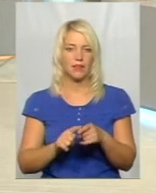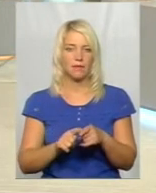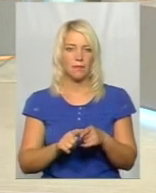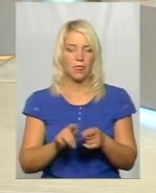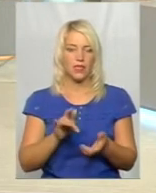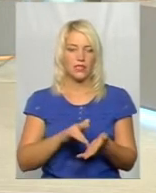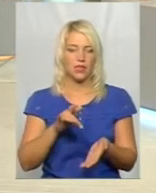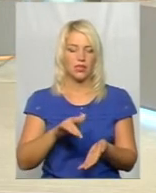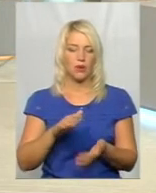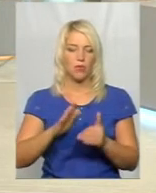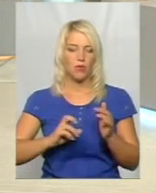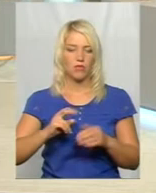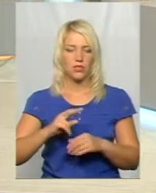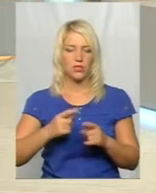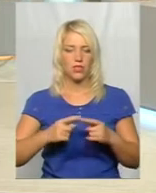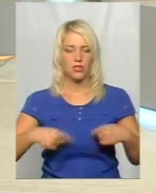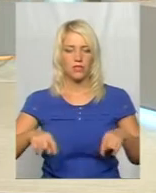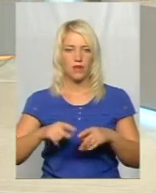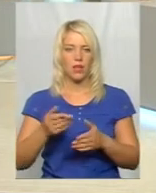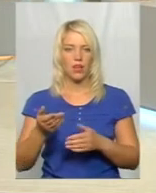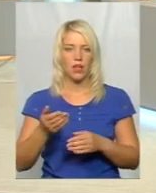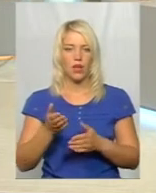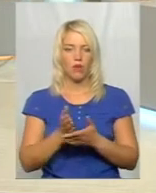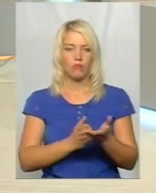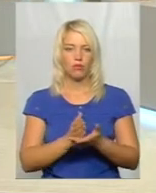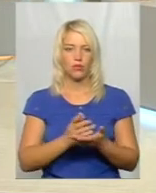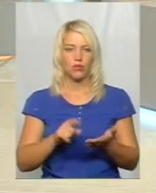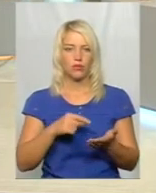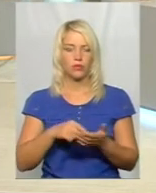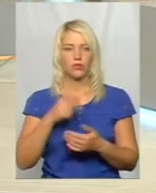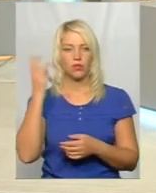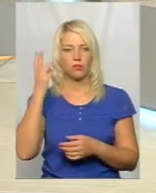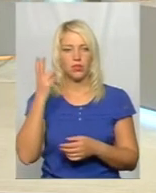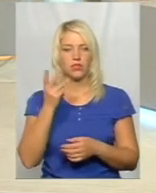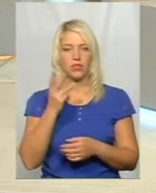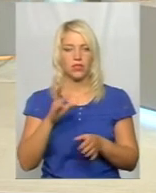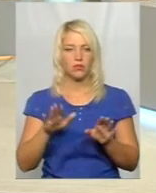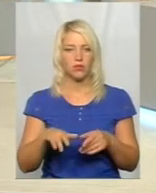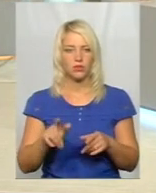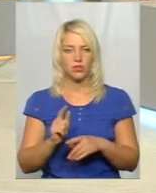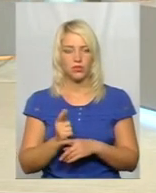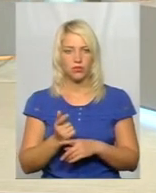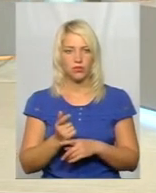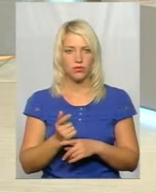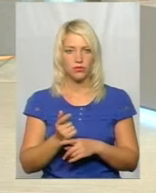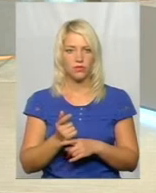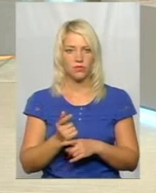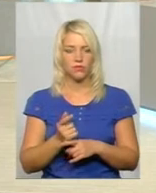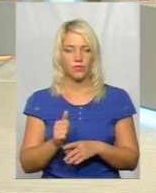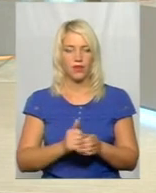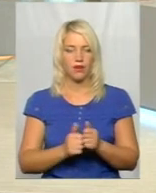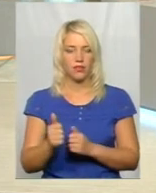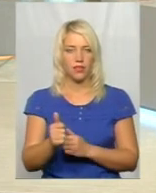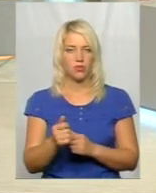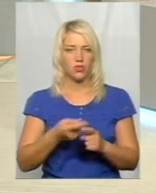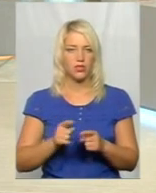Центр професійної освіти сфери послуг, теж місто Хмельницьке. І на третьому, знову ж таки, лідирує.